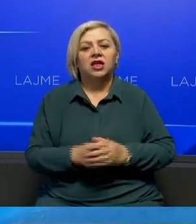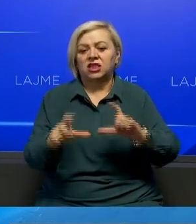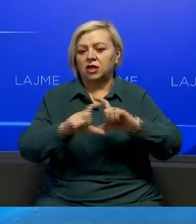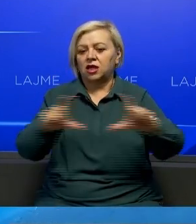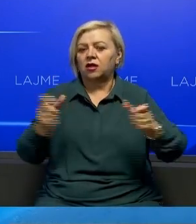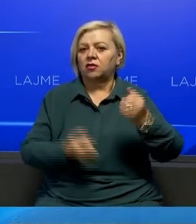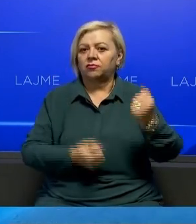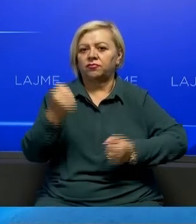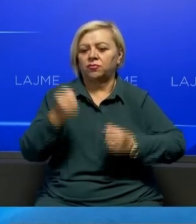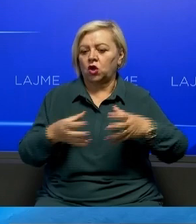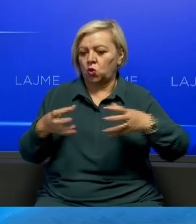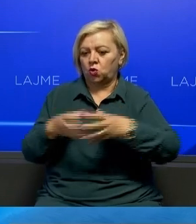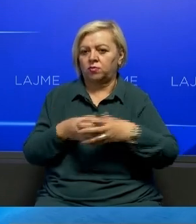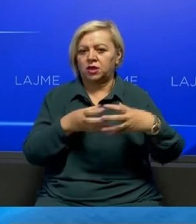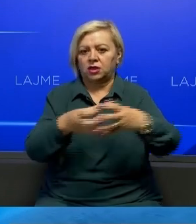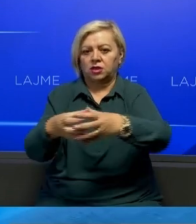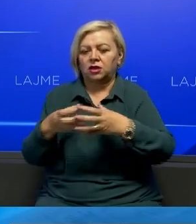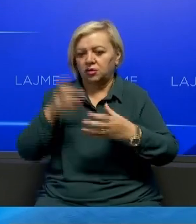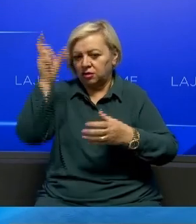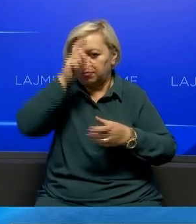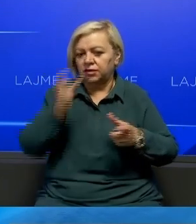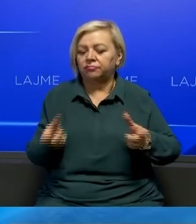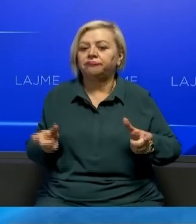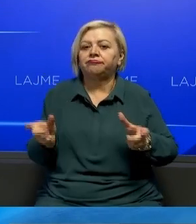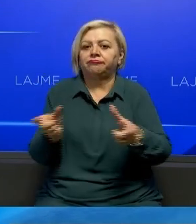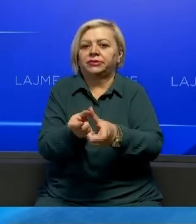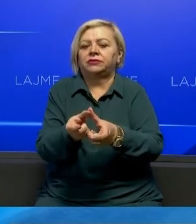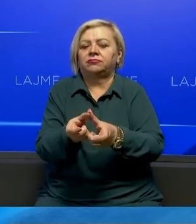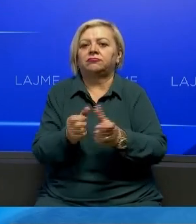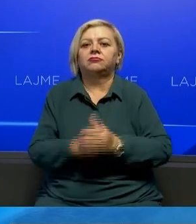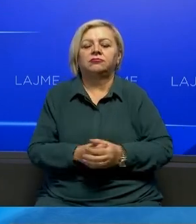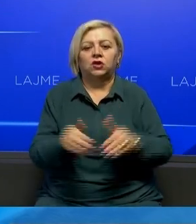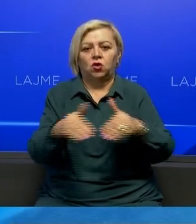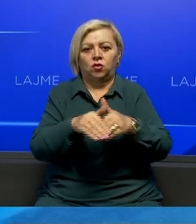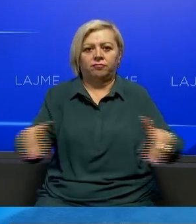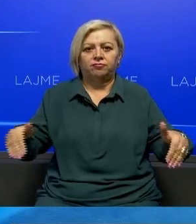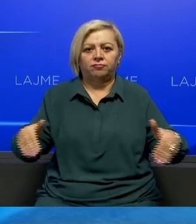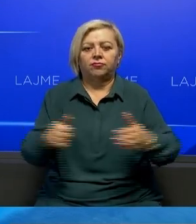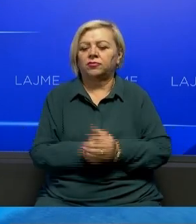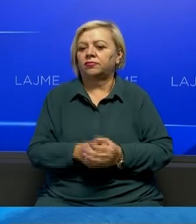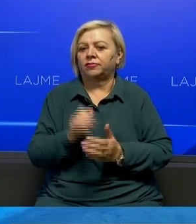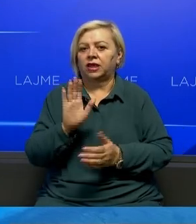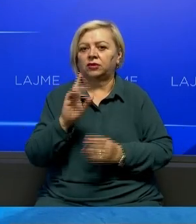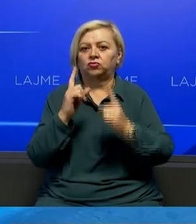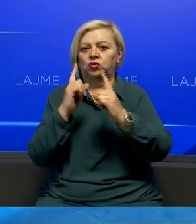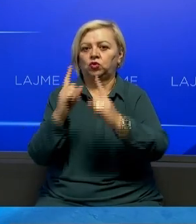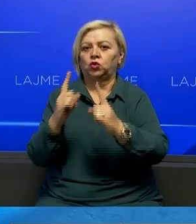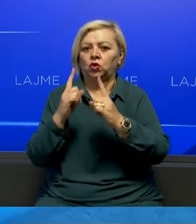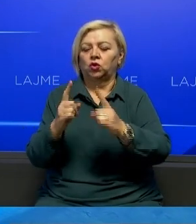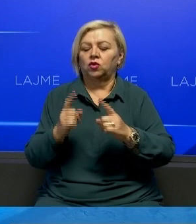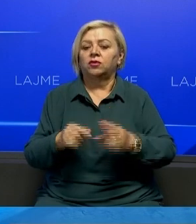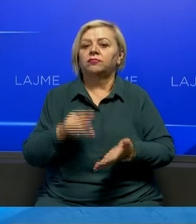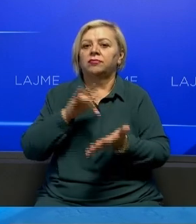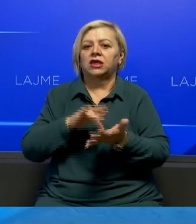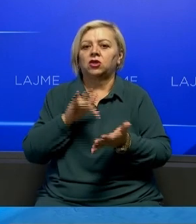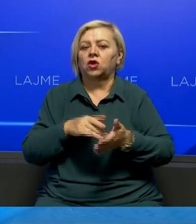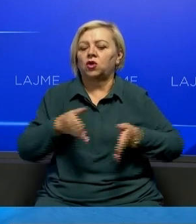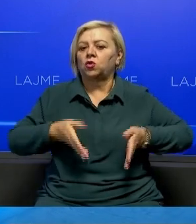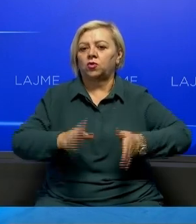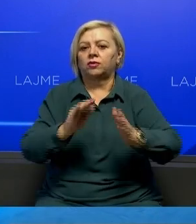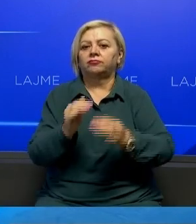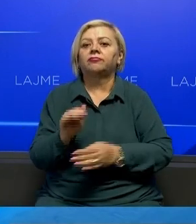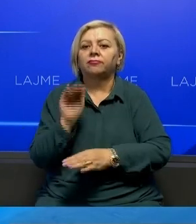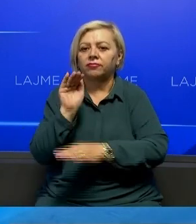grupe të mobilizuar a Serbësh kanë blokuar pikën kufitare në Jarinj. Ata po cëndrojnë në mes të rrugës, anipse janë